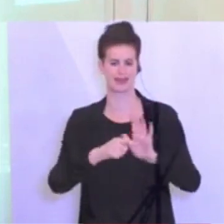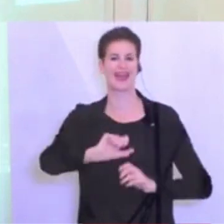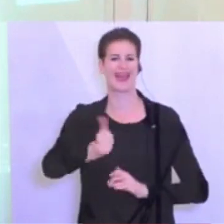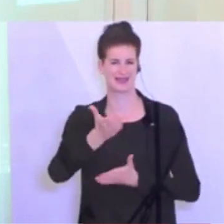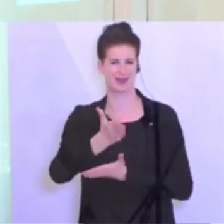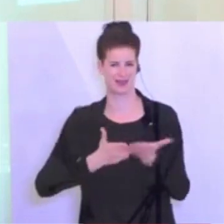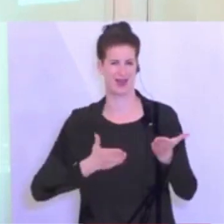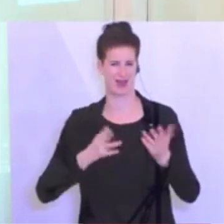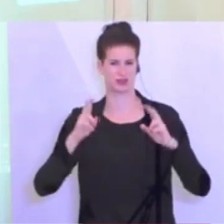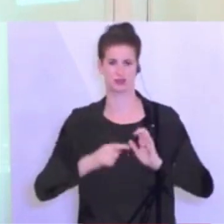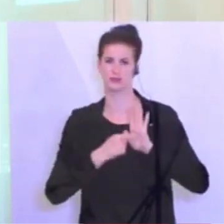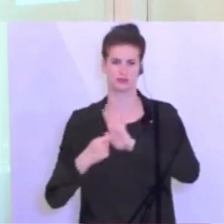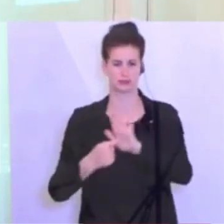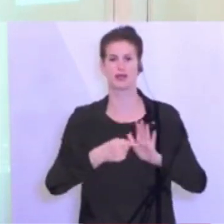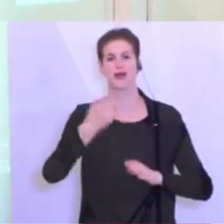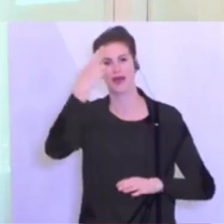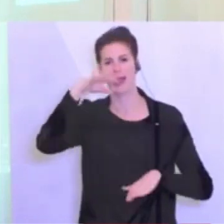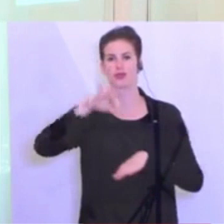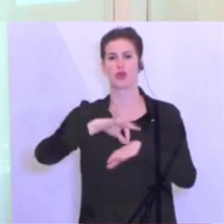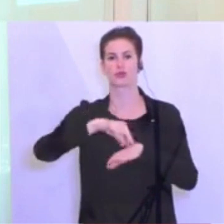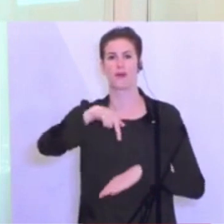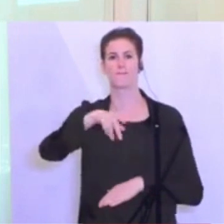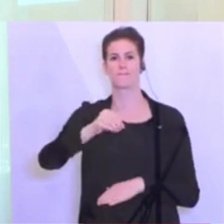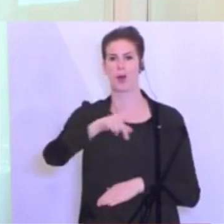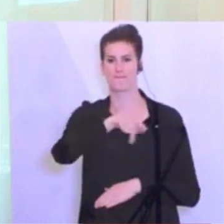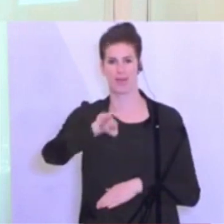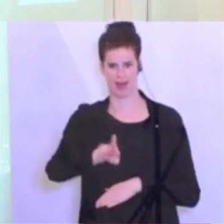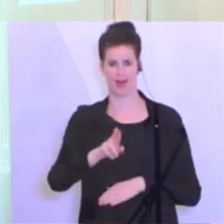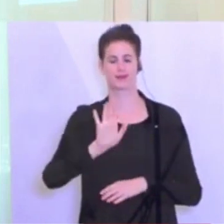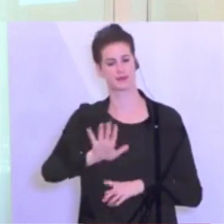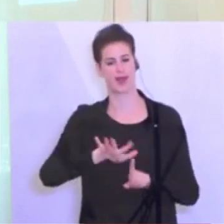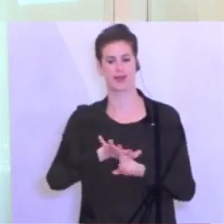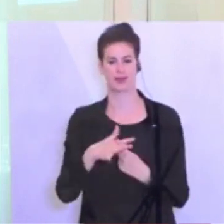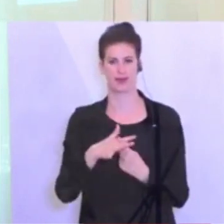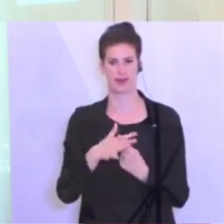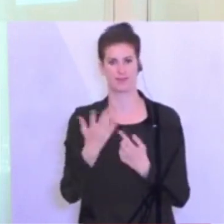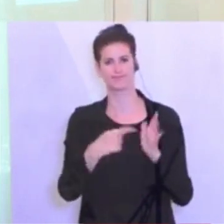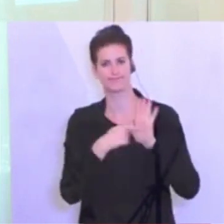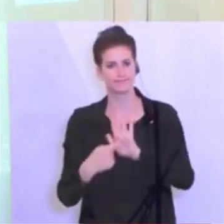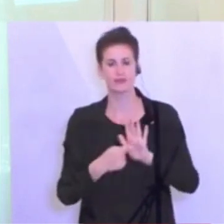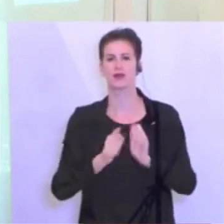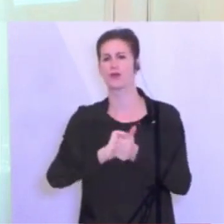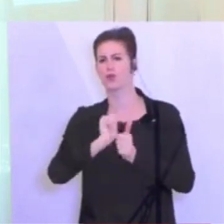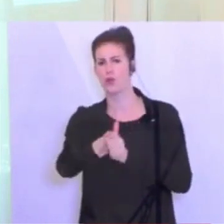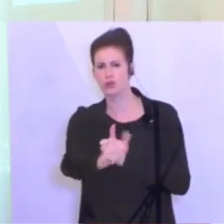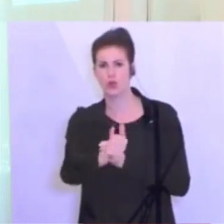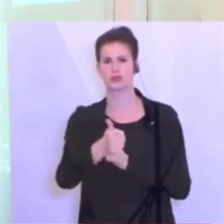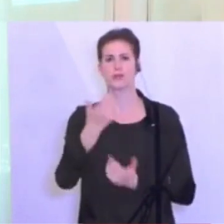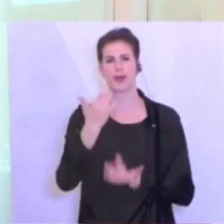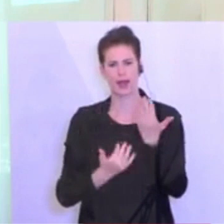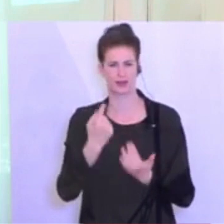Dr. Popper und sein Team, die ja für Österreich auch die Prognoseberechnungen für die Spitalskapazitäten